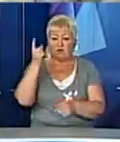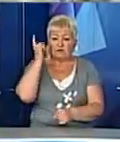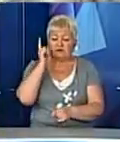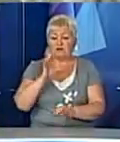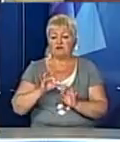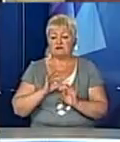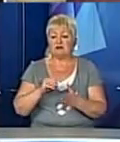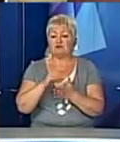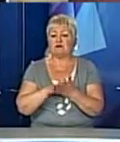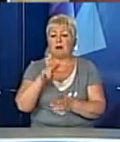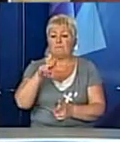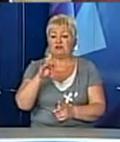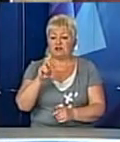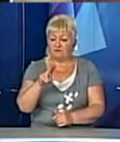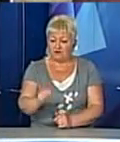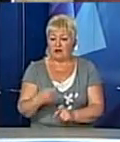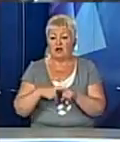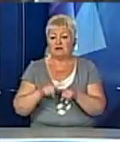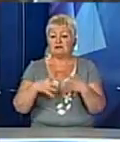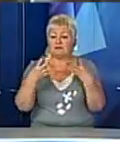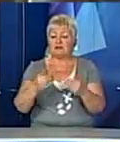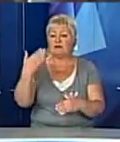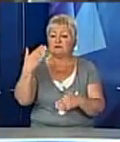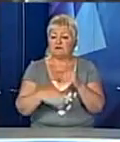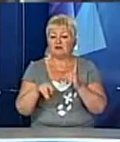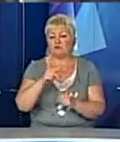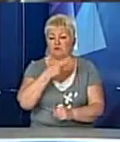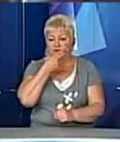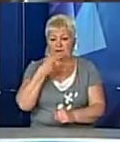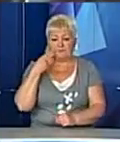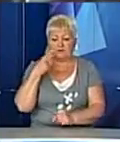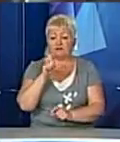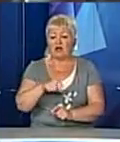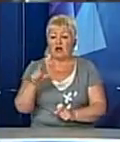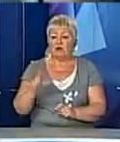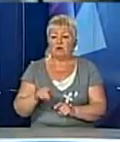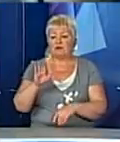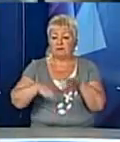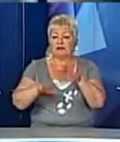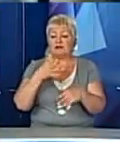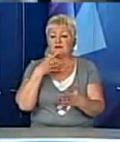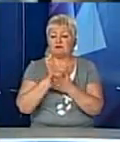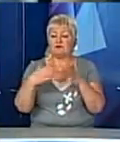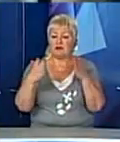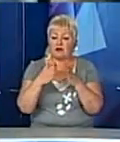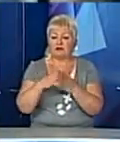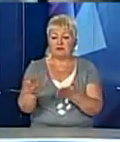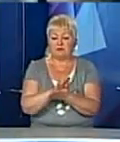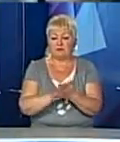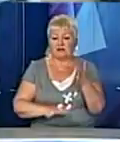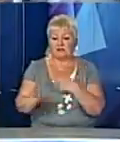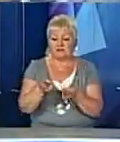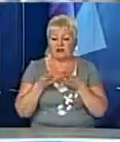називали ще Петрівки, оскільки цим днем завершувався піст. Люди білили свої хати, пробирали подвір'я і пекли